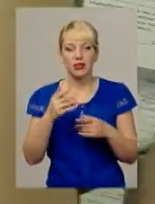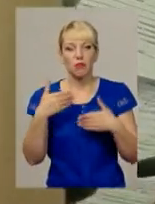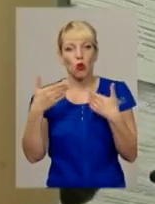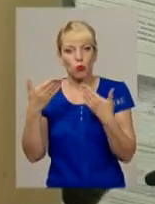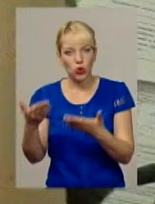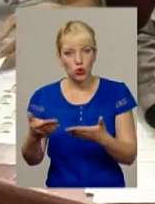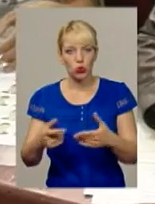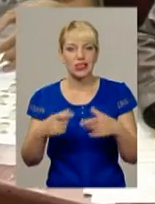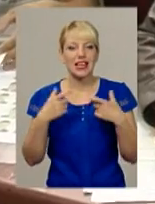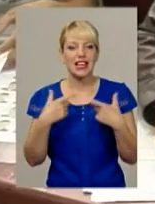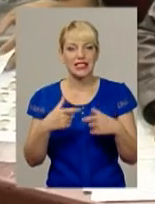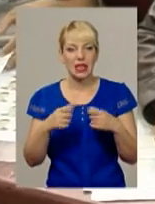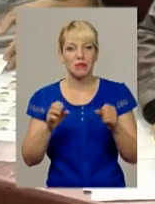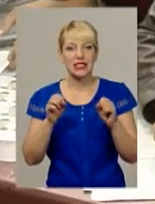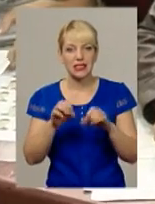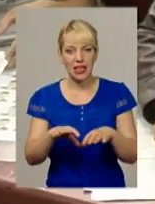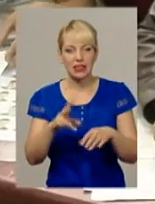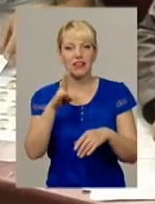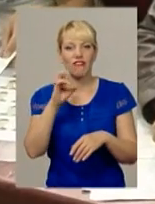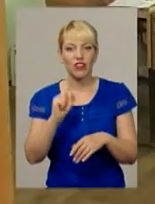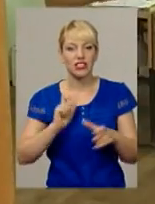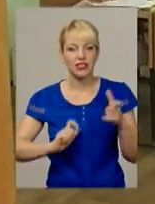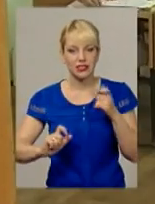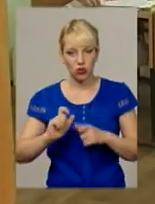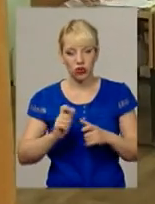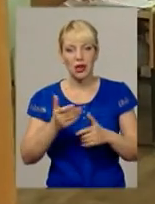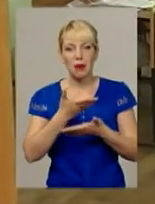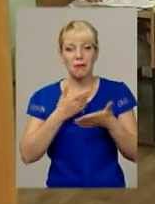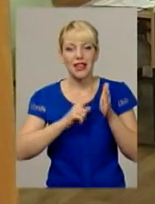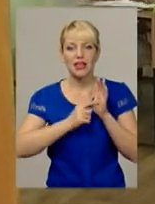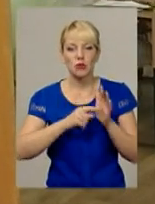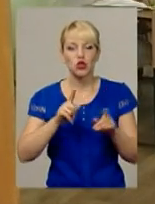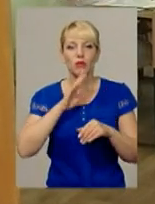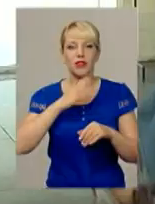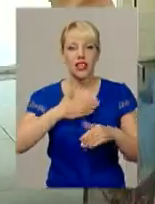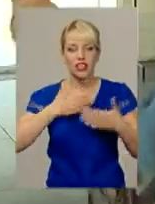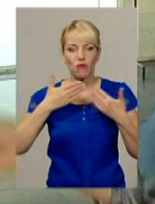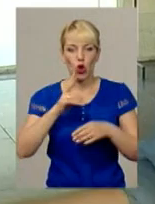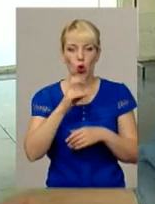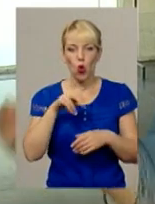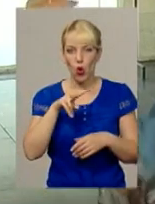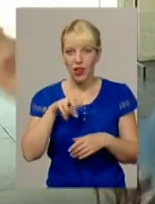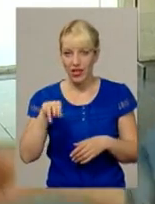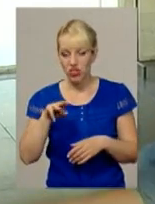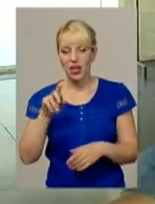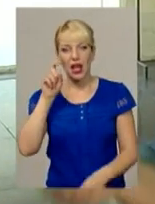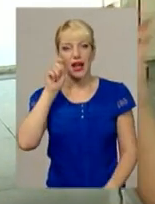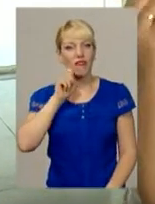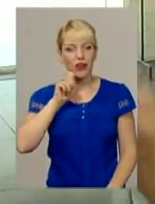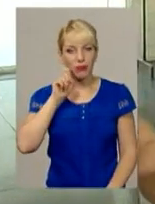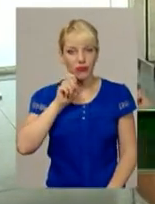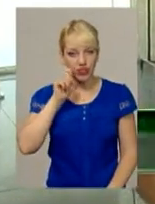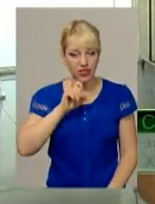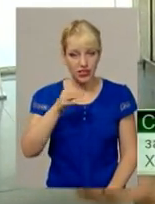іспит Хмельницького національного університету. Ми наполягаємо на тому, щоб наші випускники коледжів Хмельницької області, Вінницької області